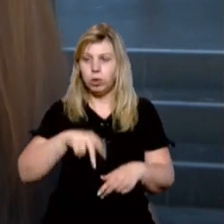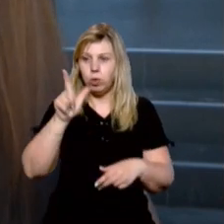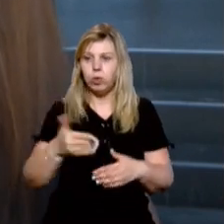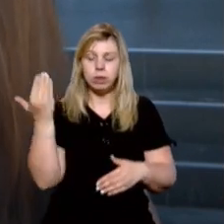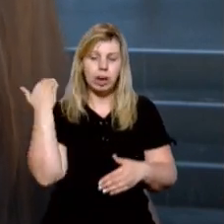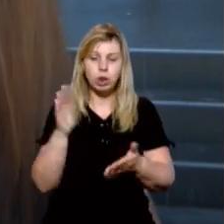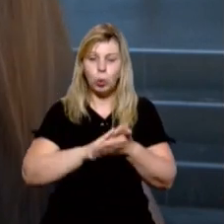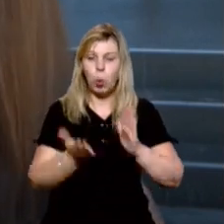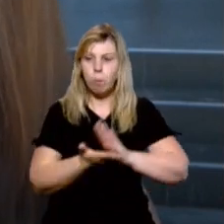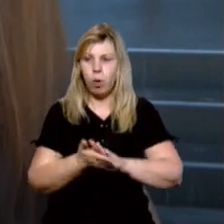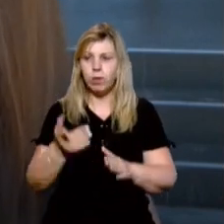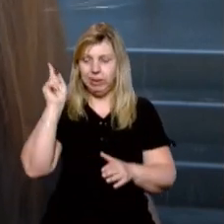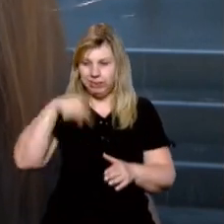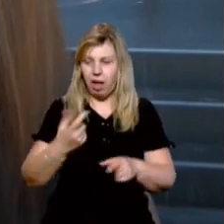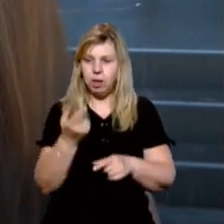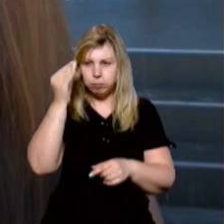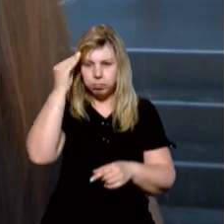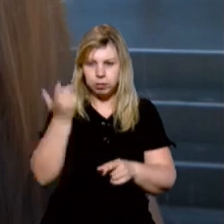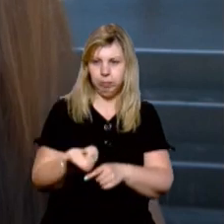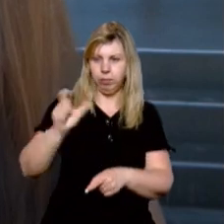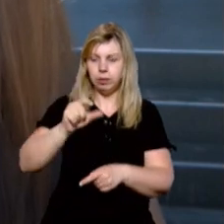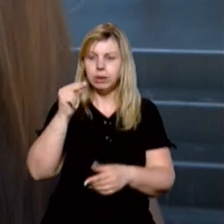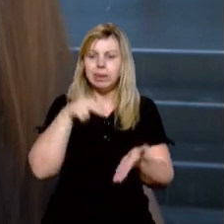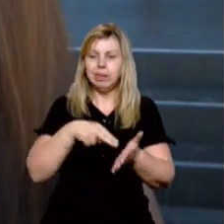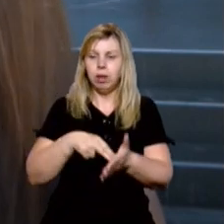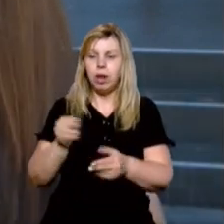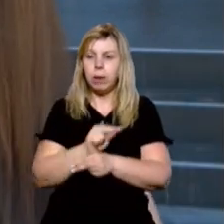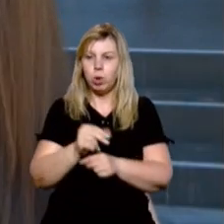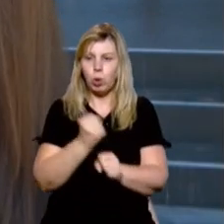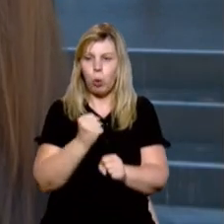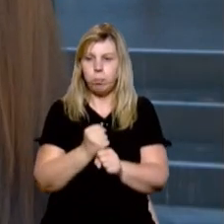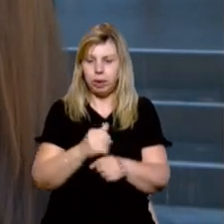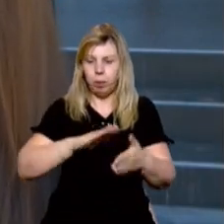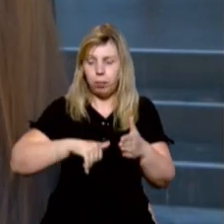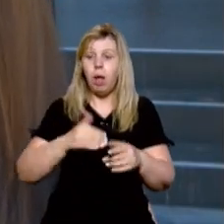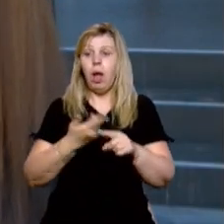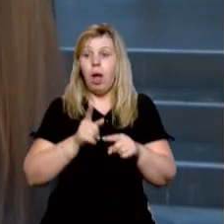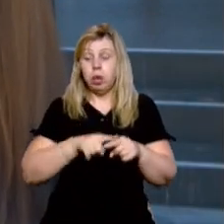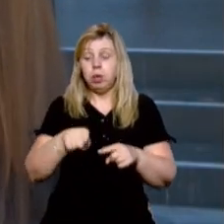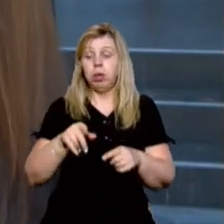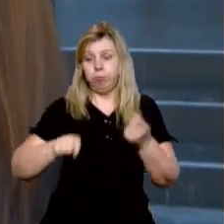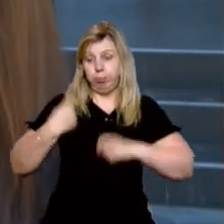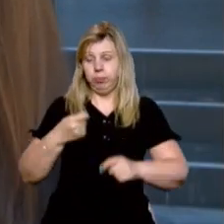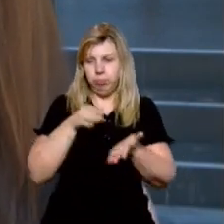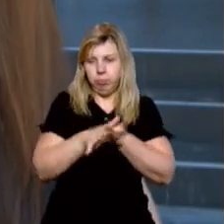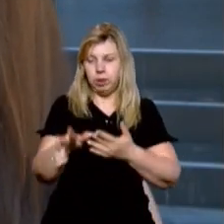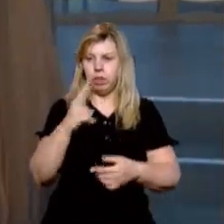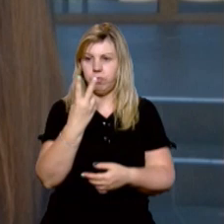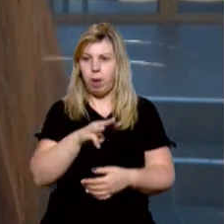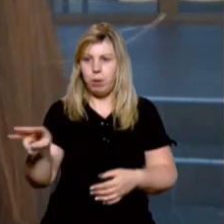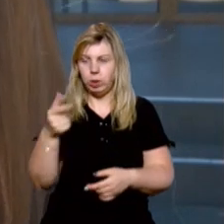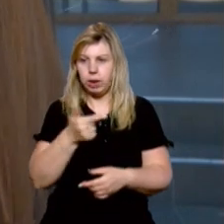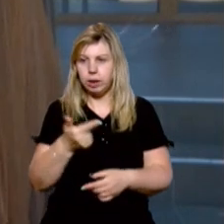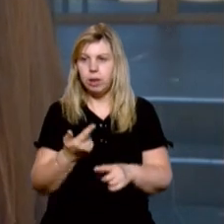попередньо домовившись, свідомо завищували вартість ремонтних робіт. І таким чином завдали місту збитків на близько 2 мільйони гривень.